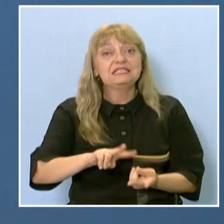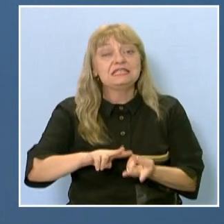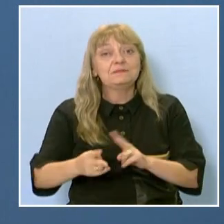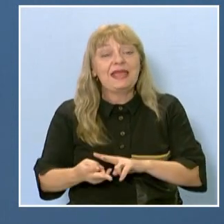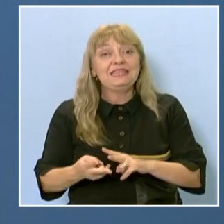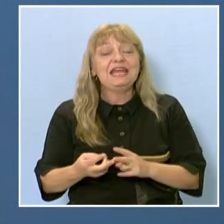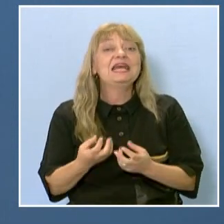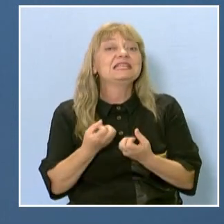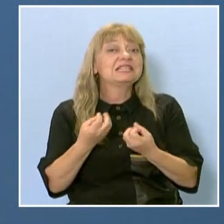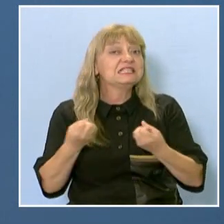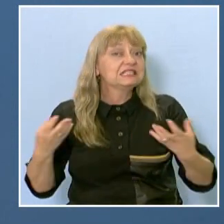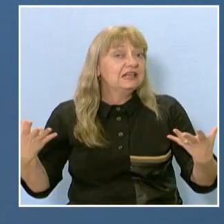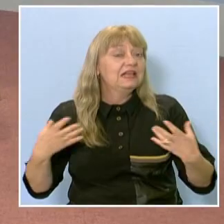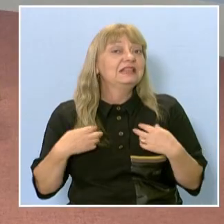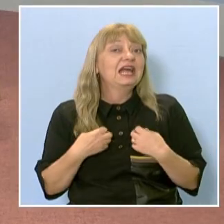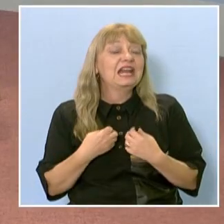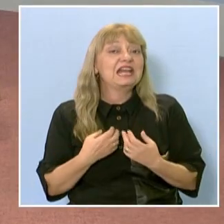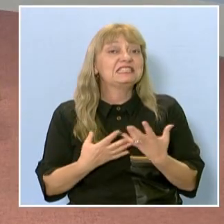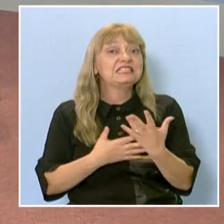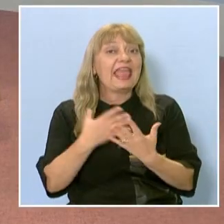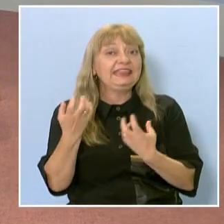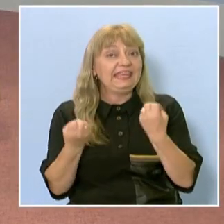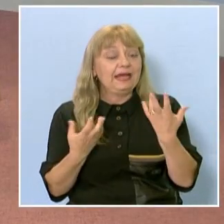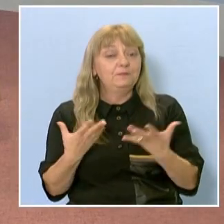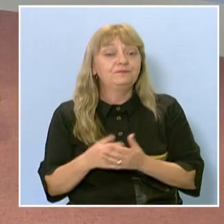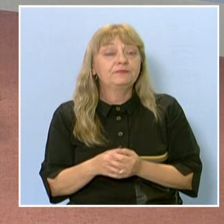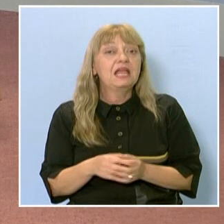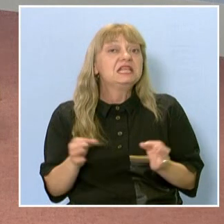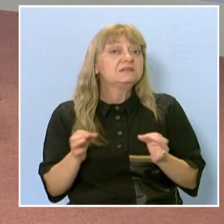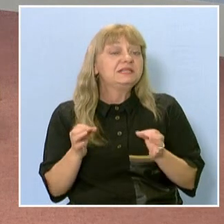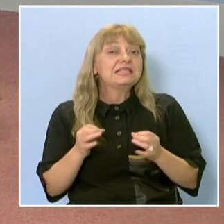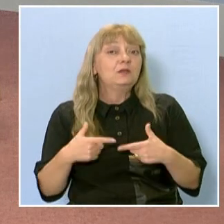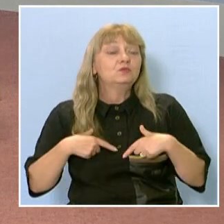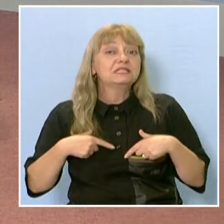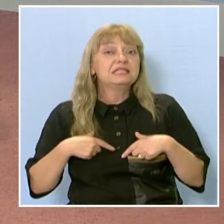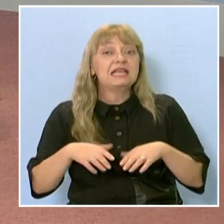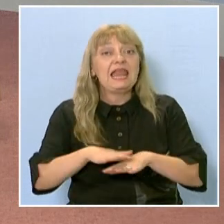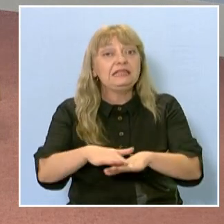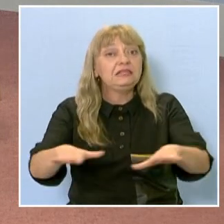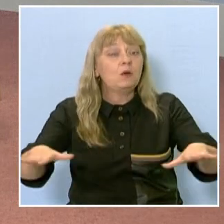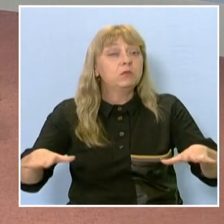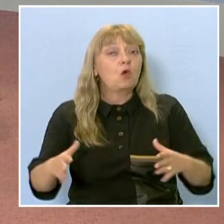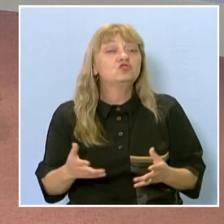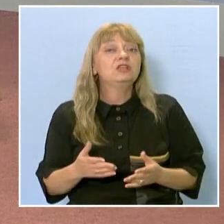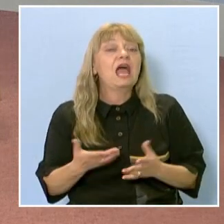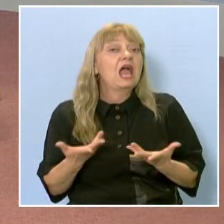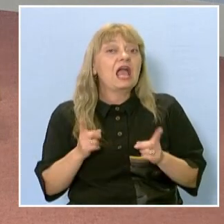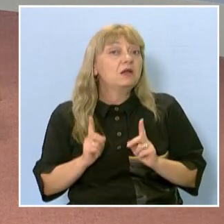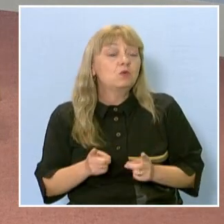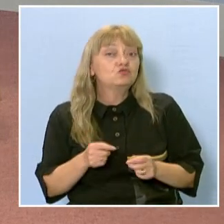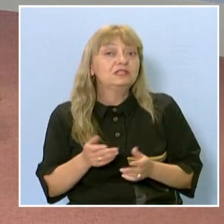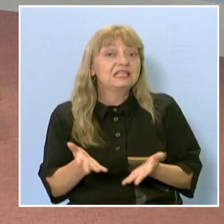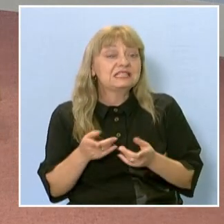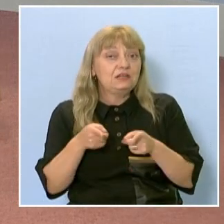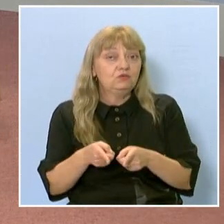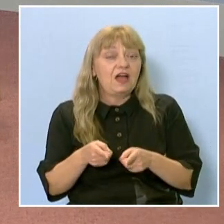значено се намаля температурите. Специално за зелените площи, как може да стане това, освен поставянето на зеленина